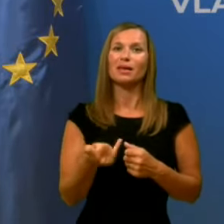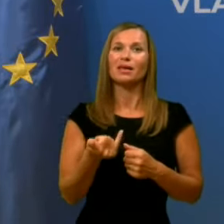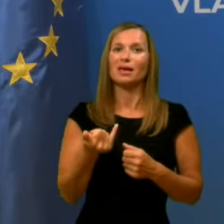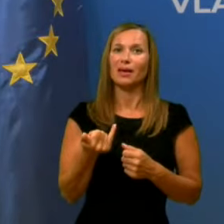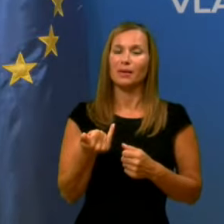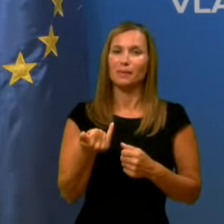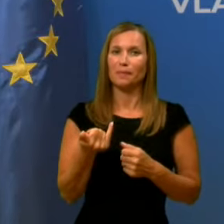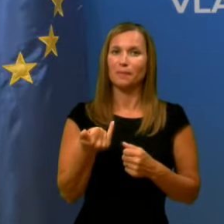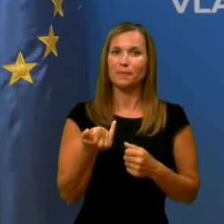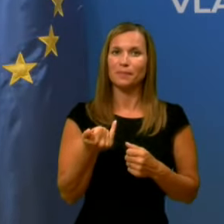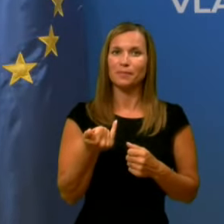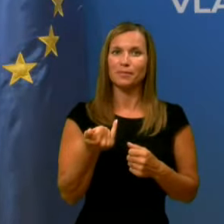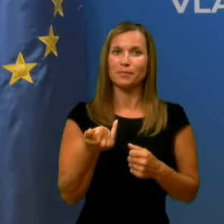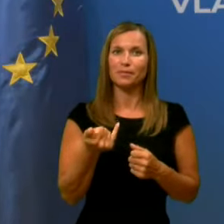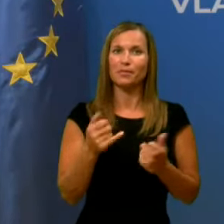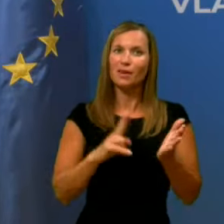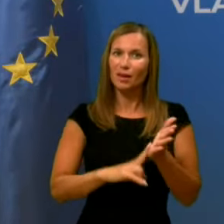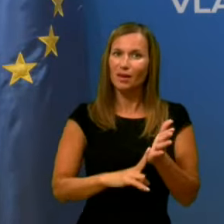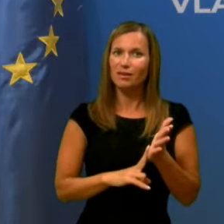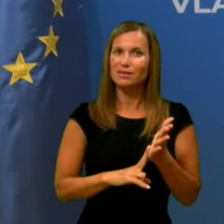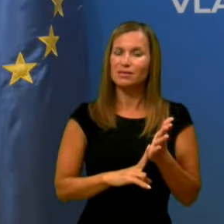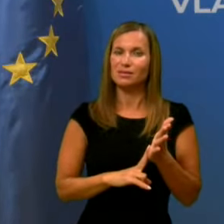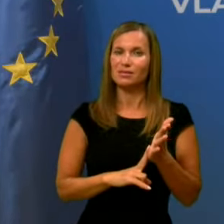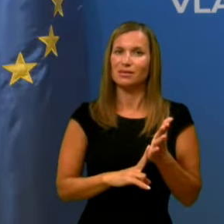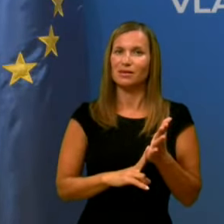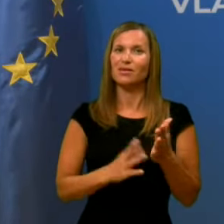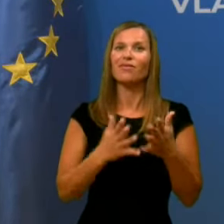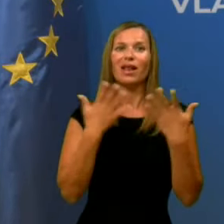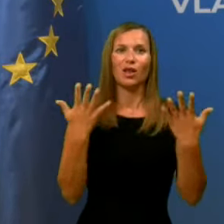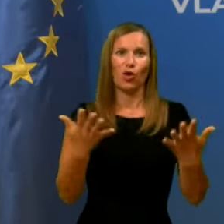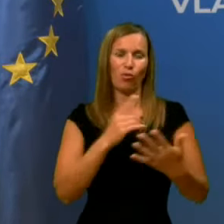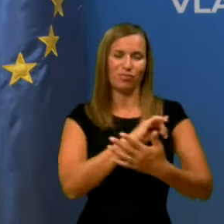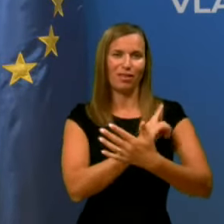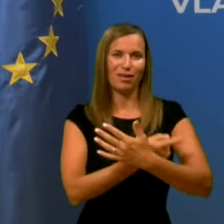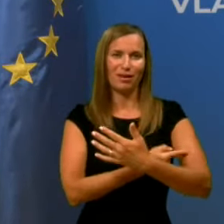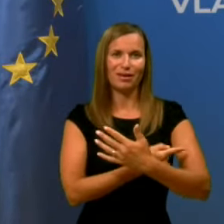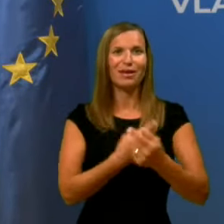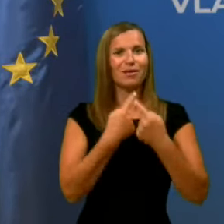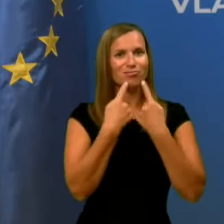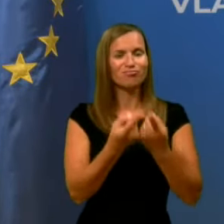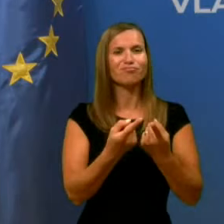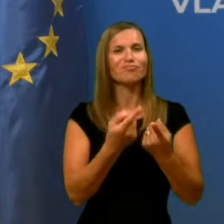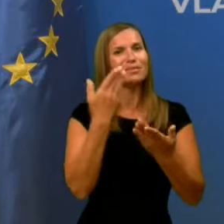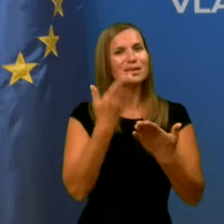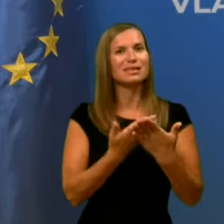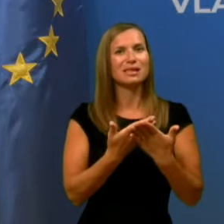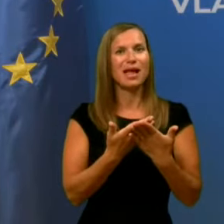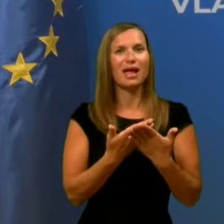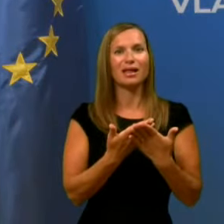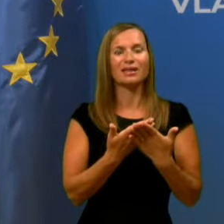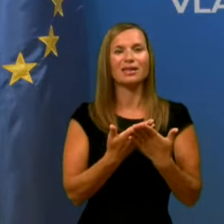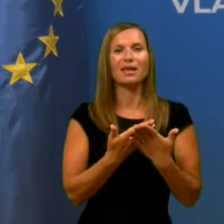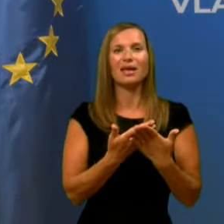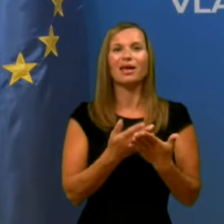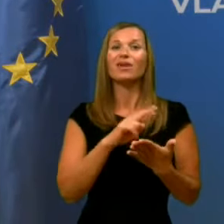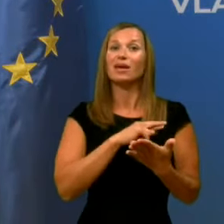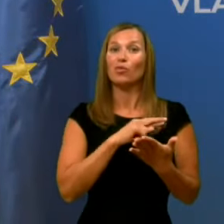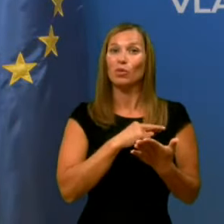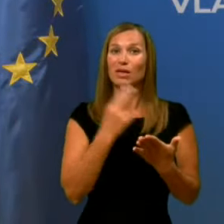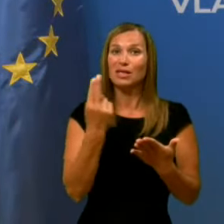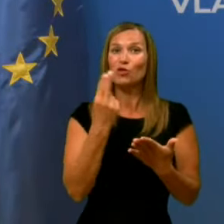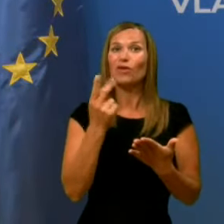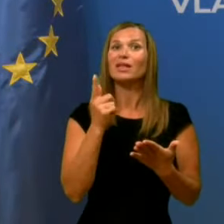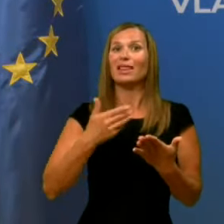res z veliko energije izrazil priznanje vladi Republike Slovenije in